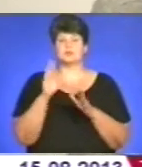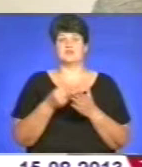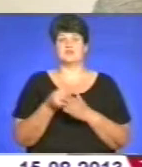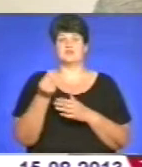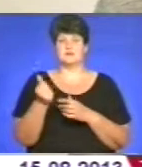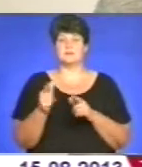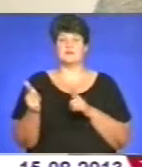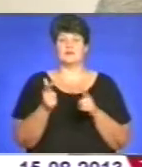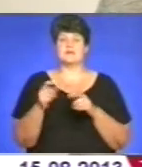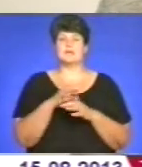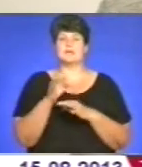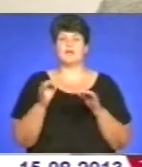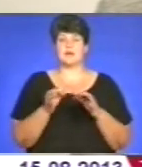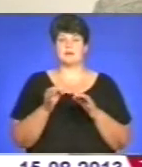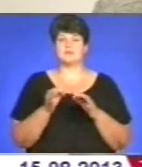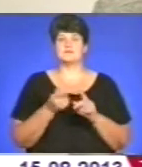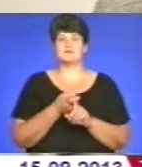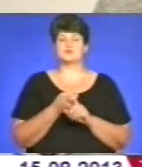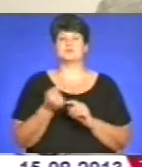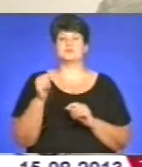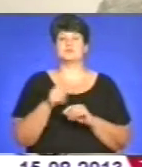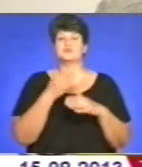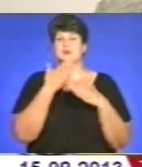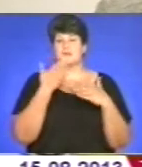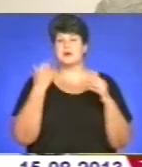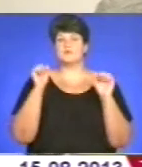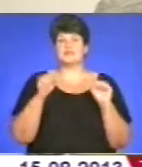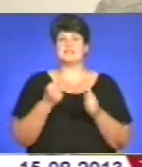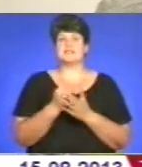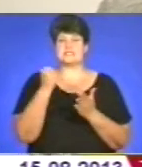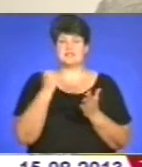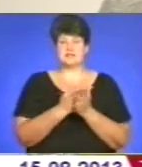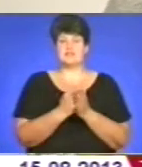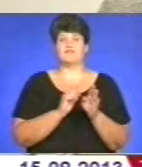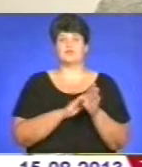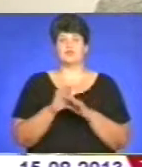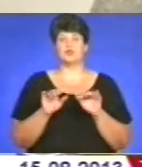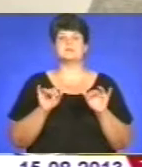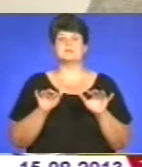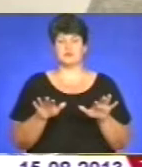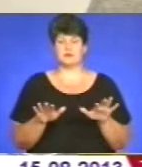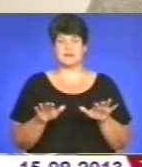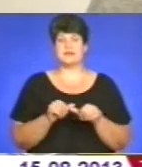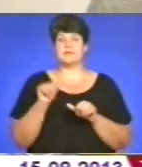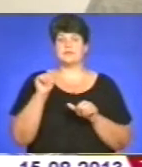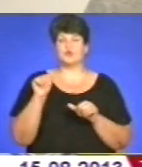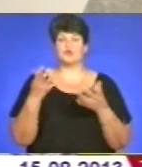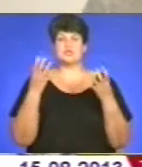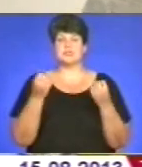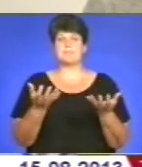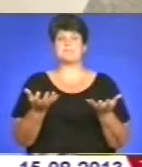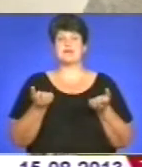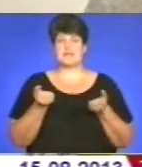обласної програми, але в зв'язку з тим, що нема можливості її затвердити, виконуємо заходи. Крім того, що прийняті